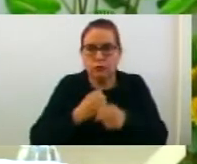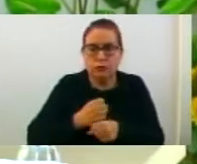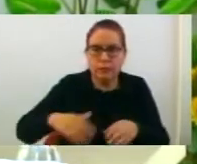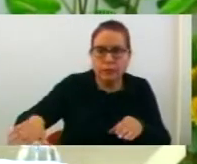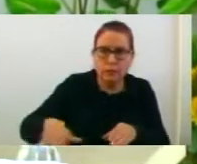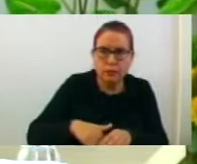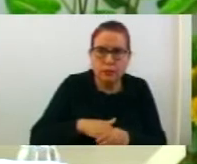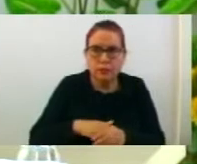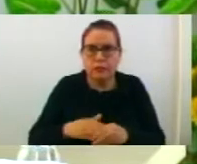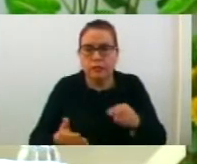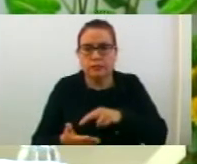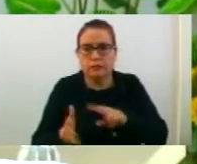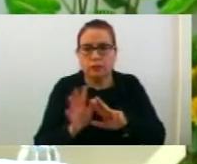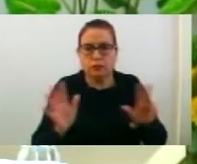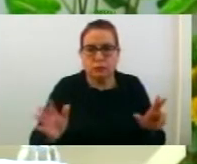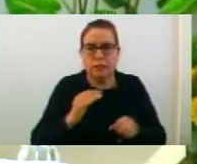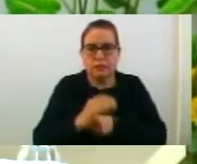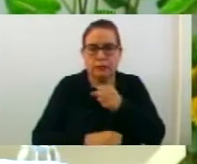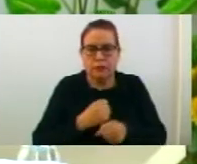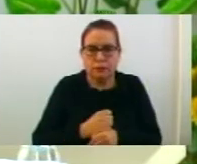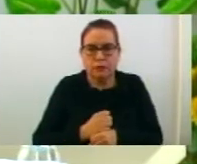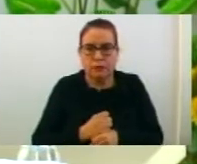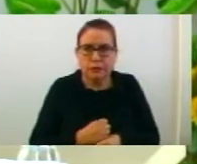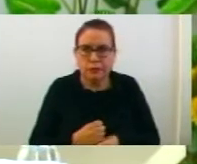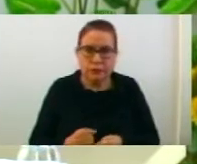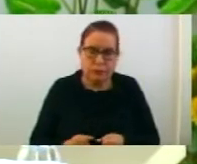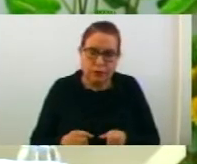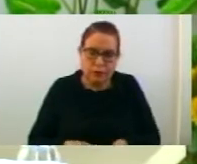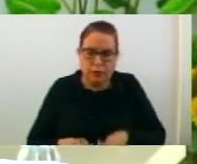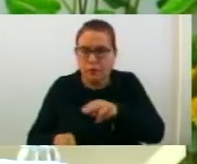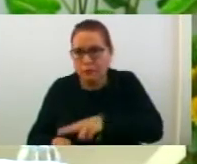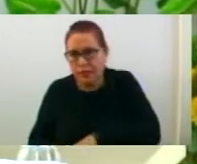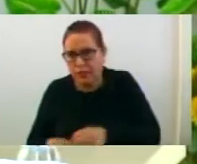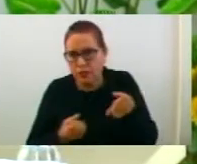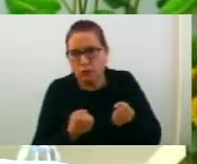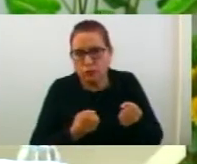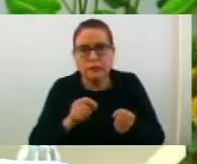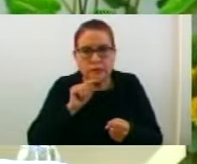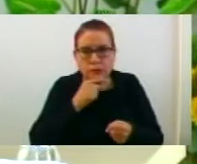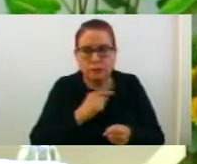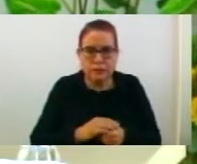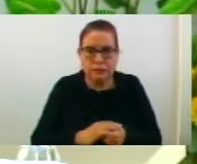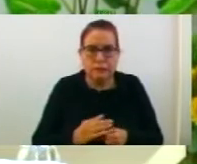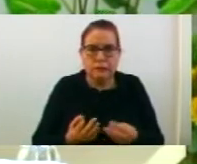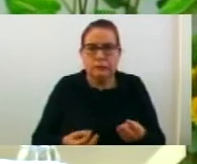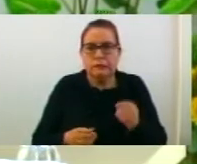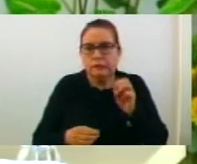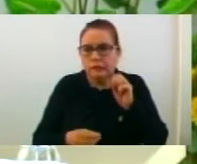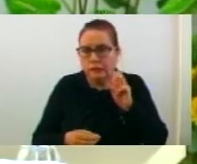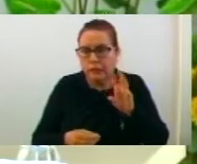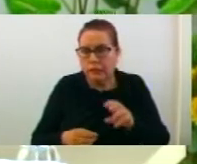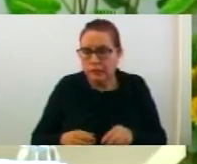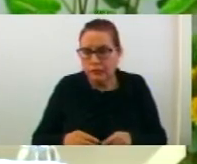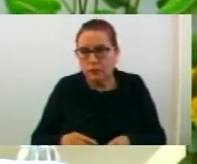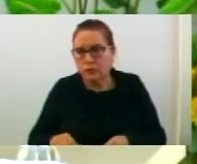върботуване за 2018 година на явното предприятие паркиралище от Струмица. 13. Предлаг одлука за даване с